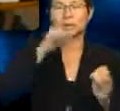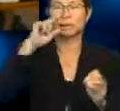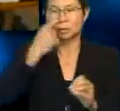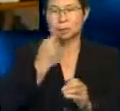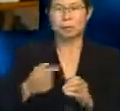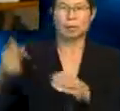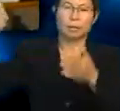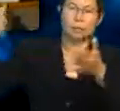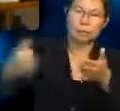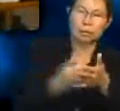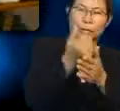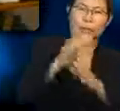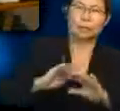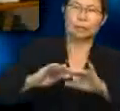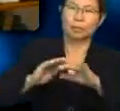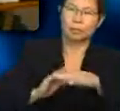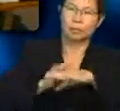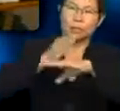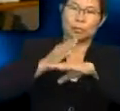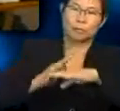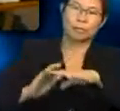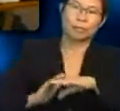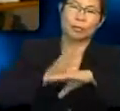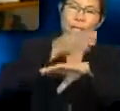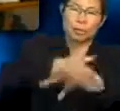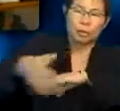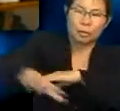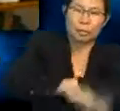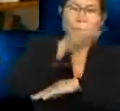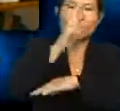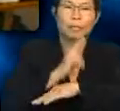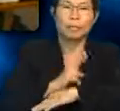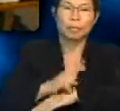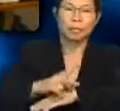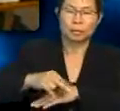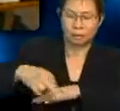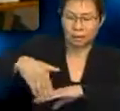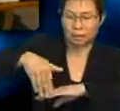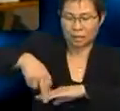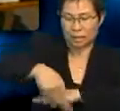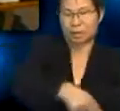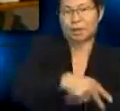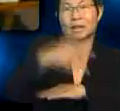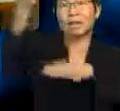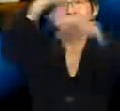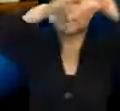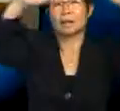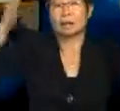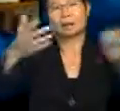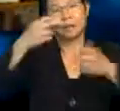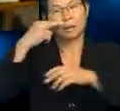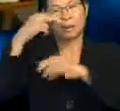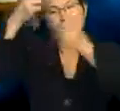meneruh ke pantai. Megah, merah di kaki langit. Pandai hilangnya matahari.